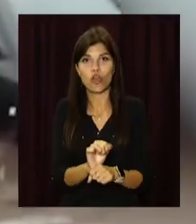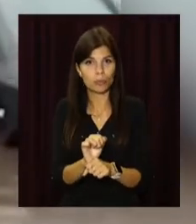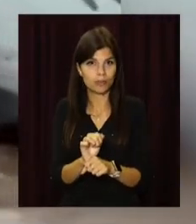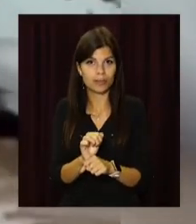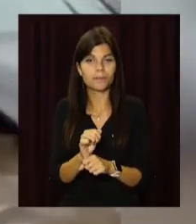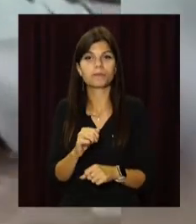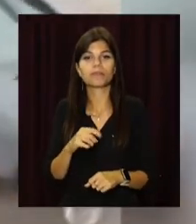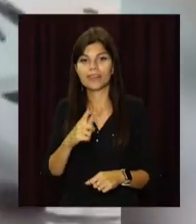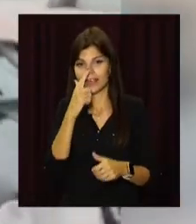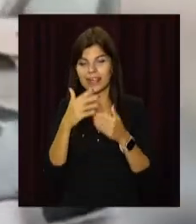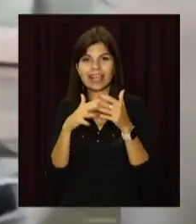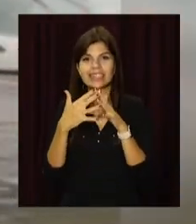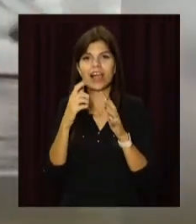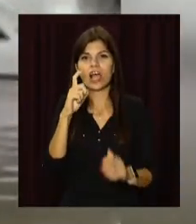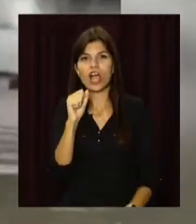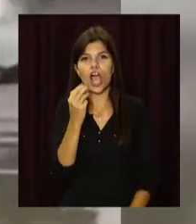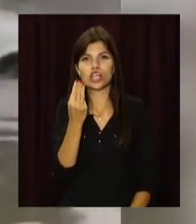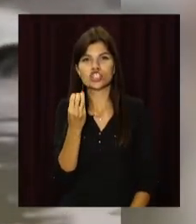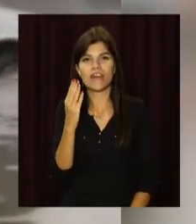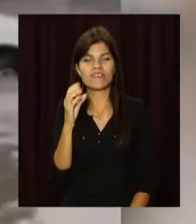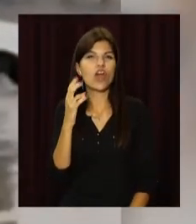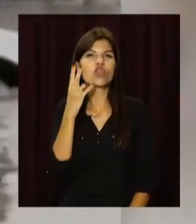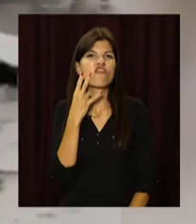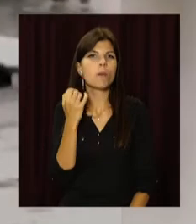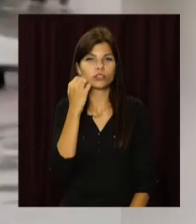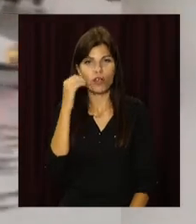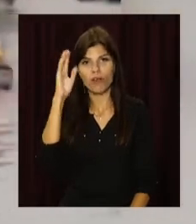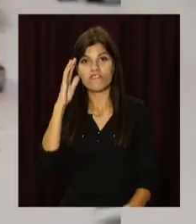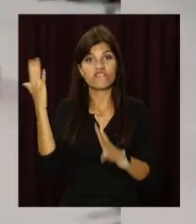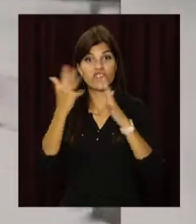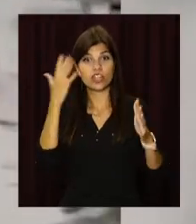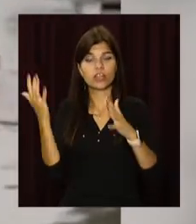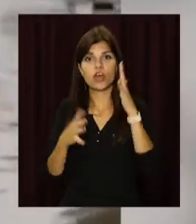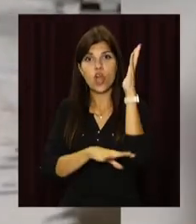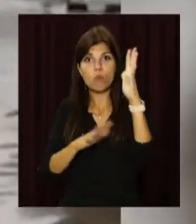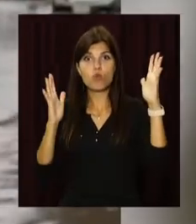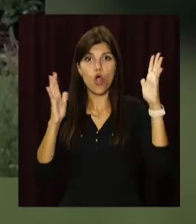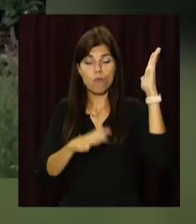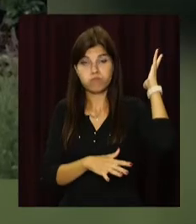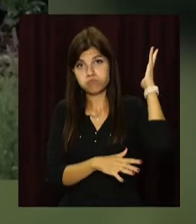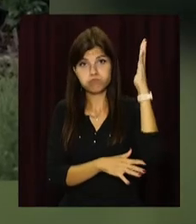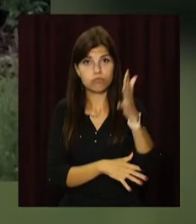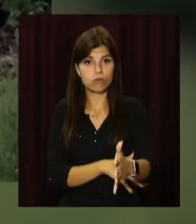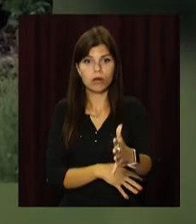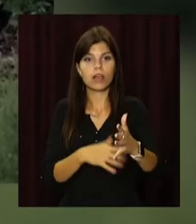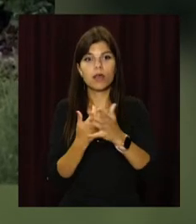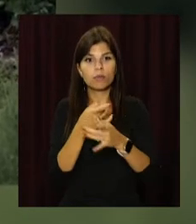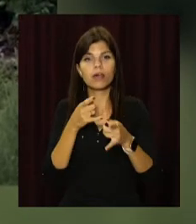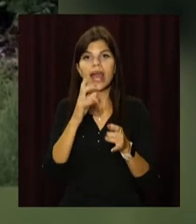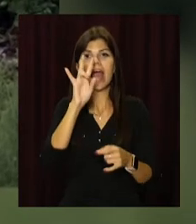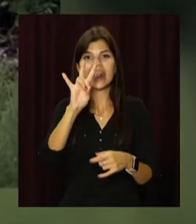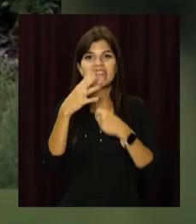Поблизу села Хащеве Новомосковського району вітер повалив величезне дерево і перегородив магістраль